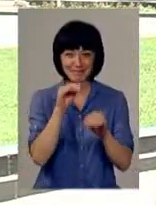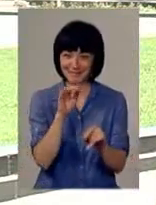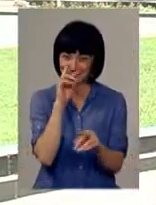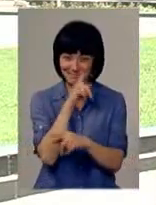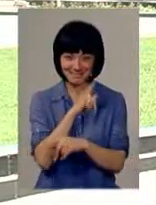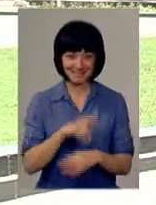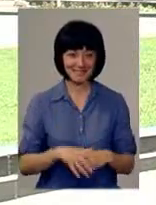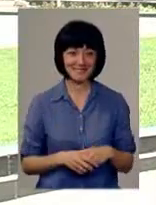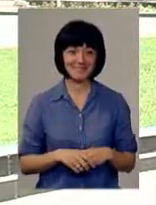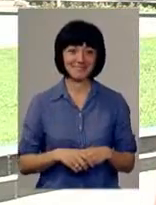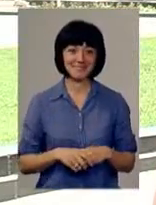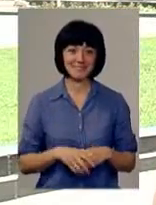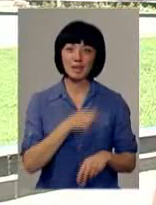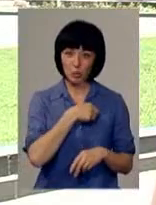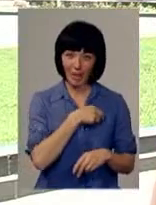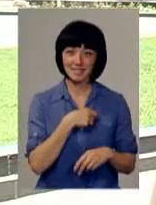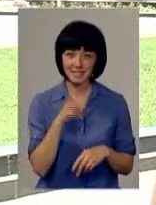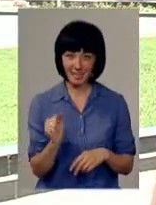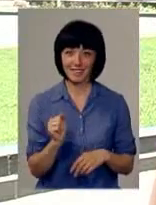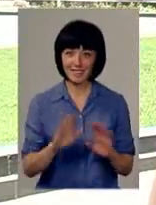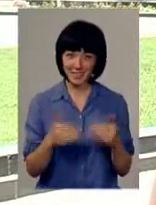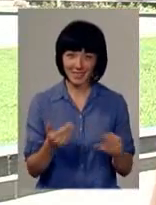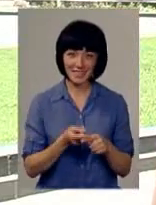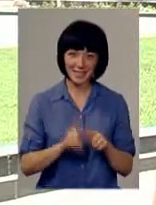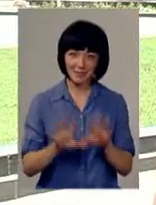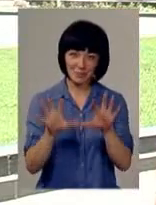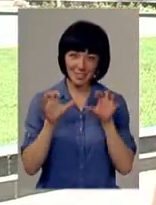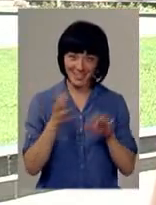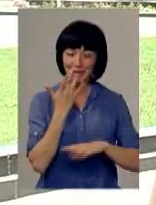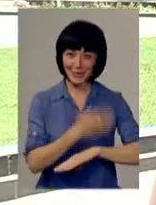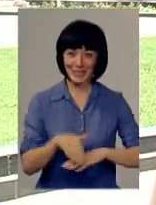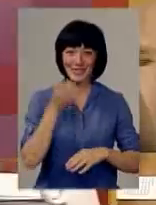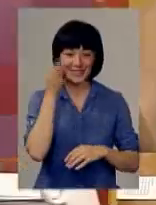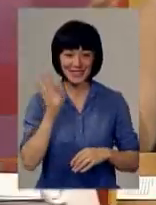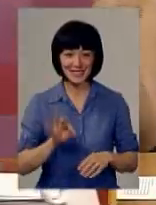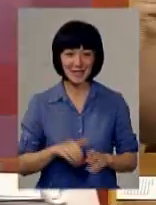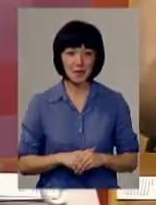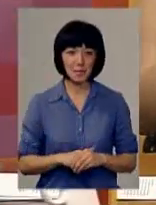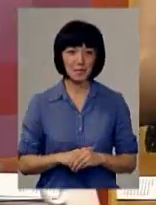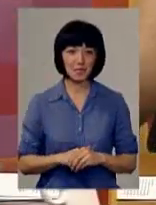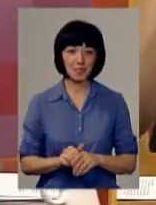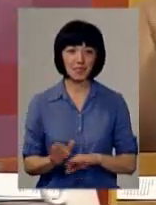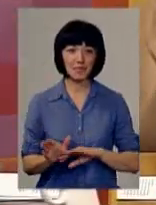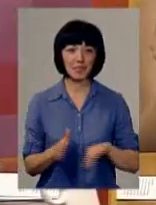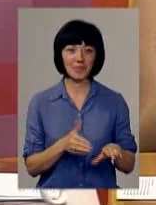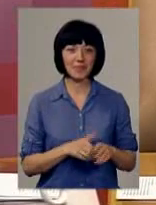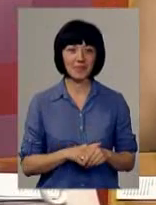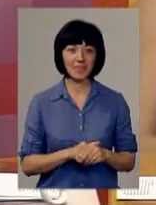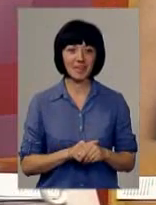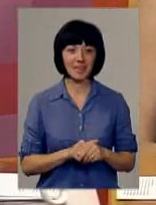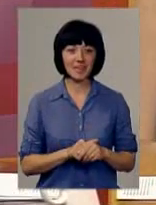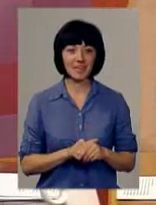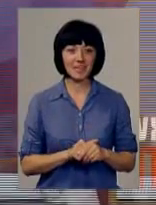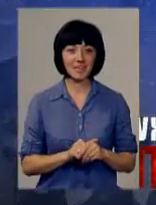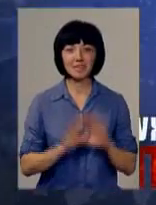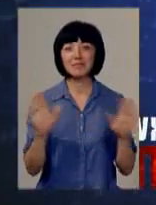Депутатська. Депутатська ініціатива – це запозичення закордонного досвіду. О, Боже, який мужчина! Улюблено.